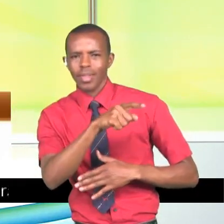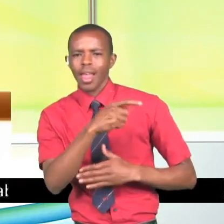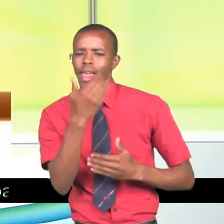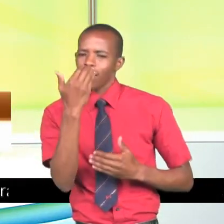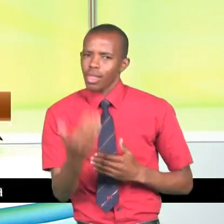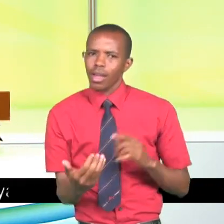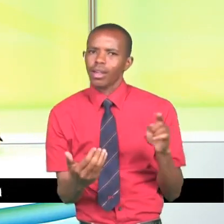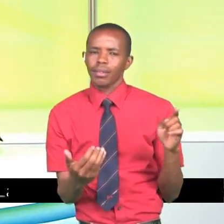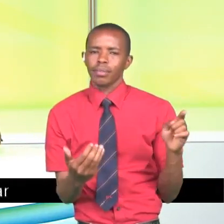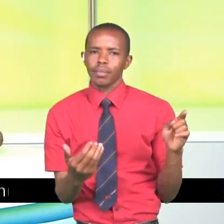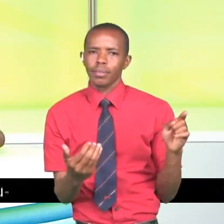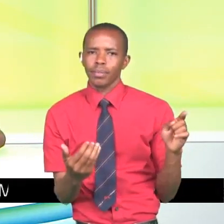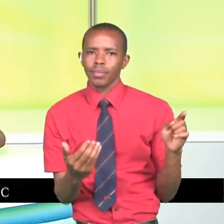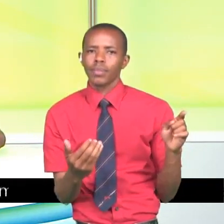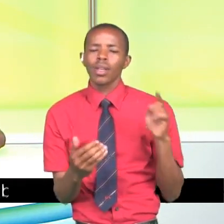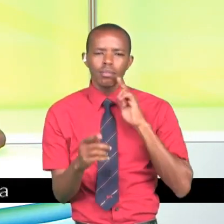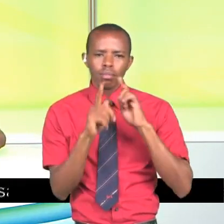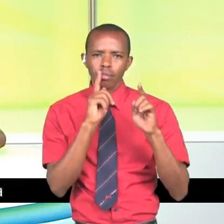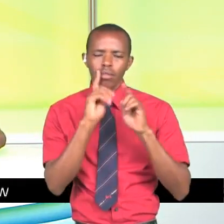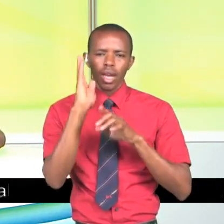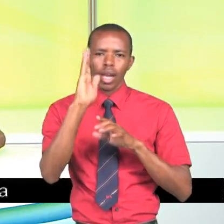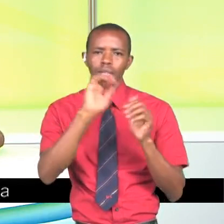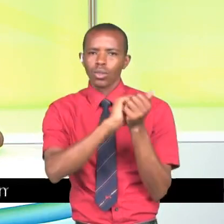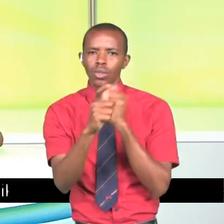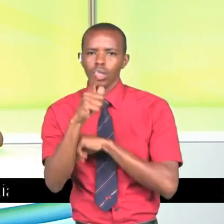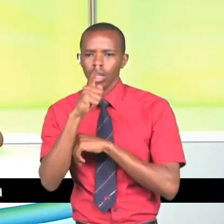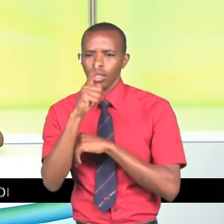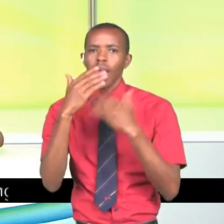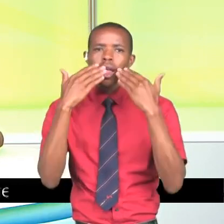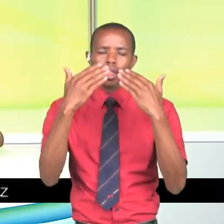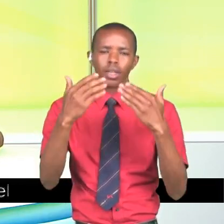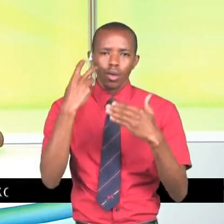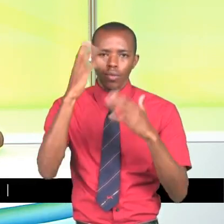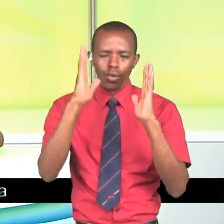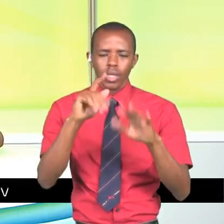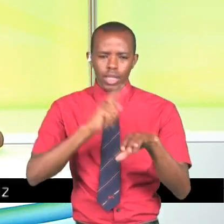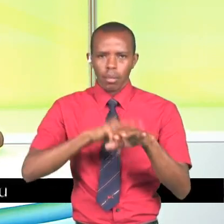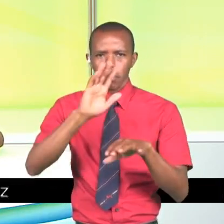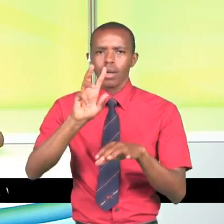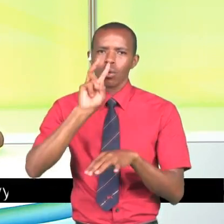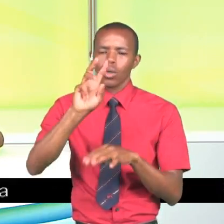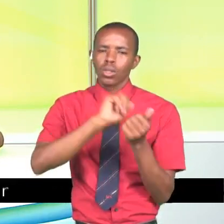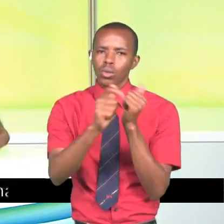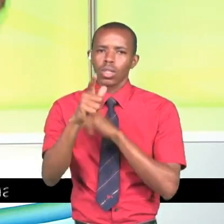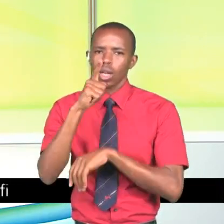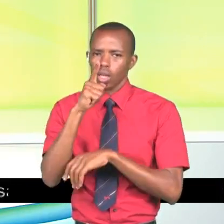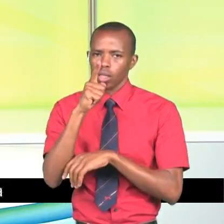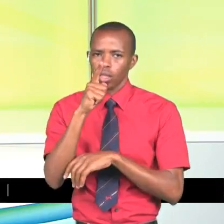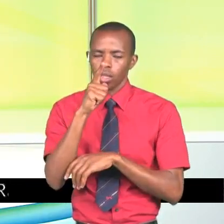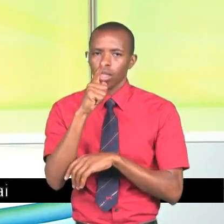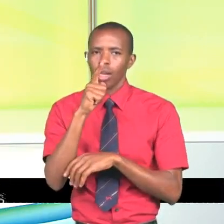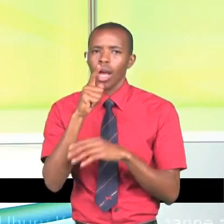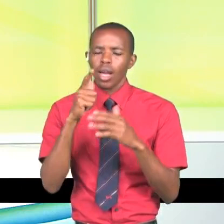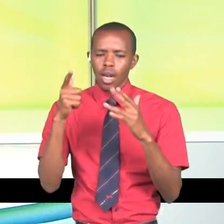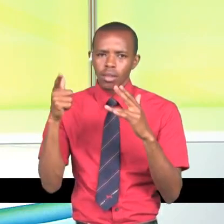la kitaifa John Paul Mwirigi ya kizungubu za moja kwa moja andani ya switcha thuhuri. Shukran vile vile mtazamaji kwa kutenga mdawako kutazama switcha thuhuri. Bila shaka